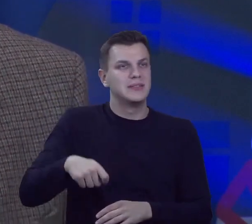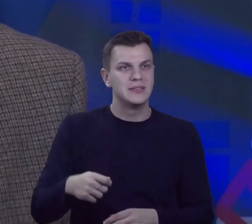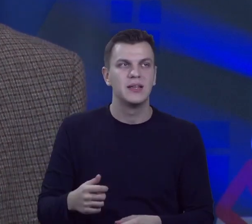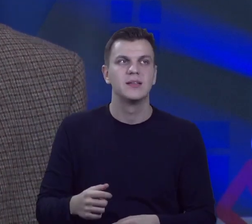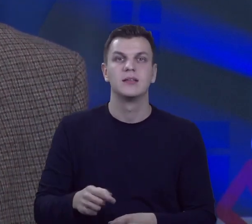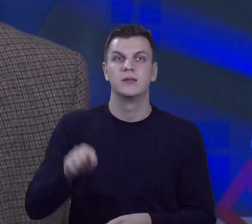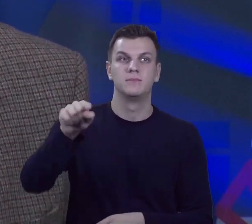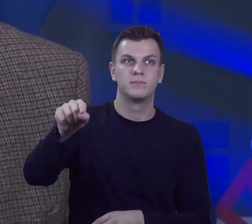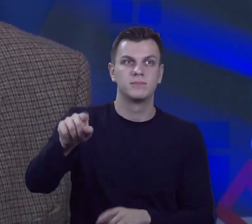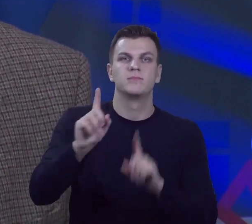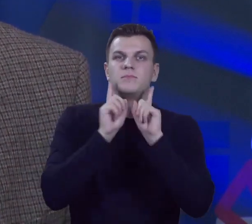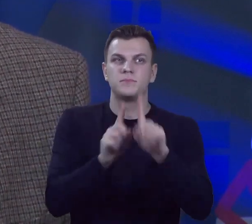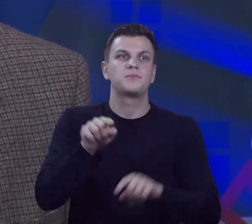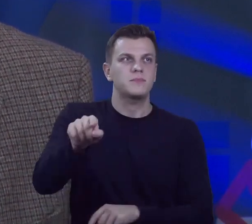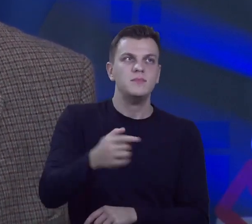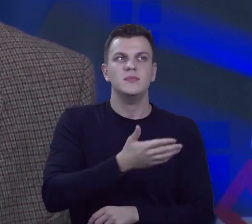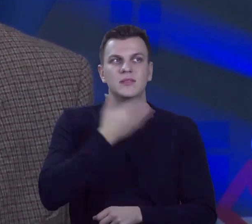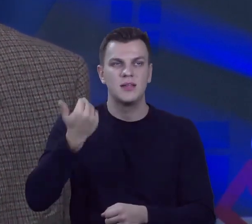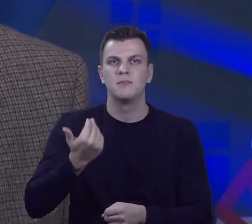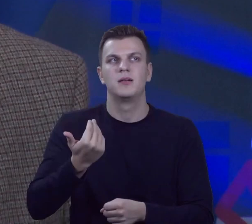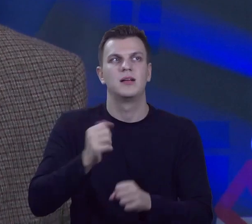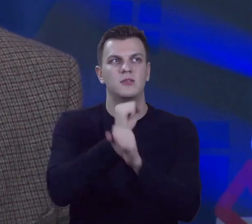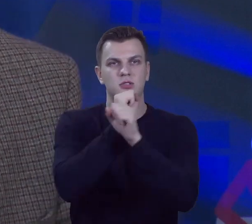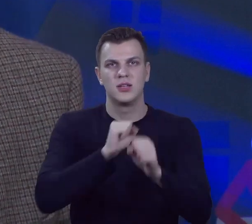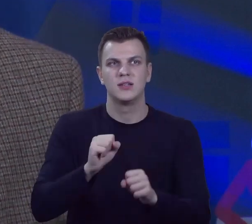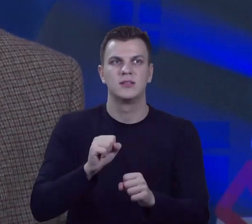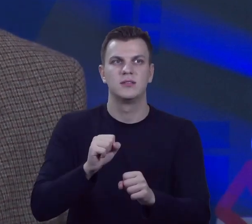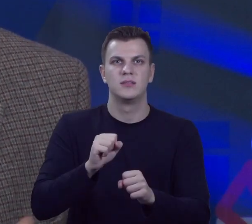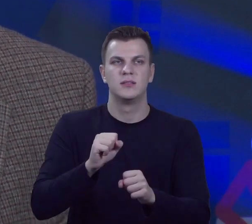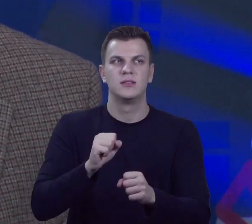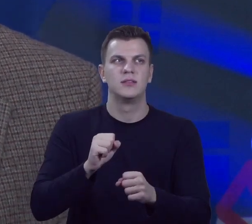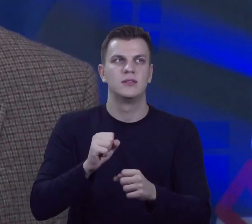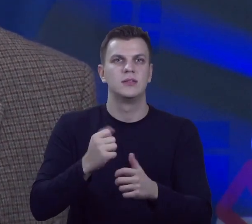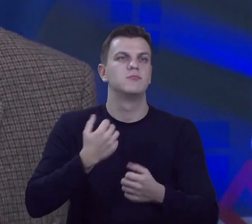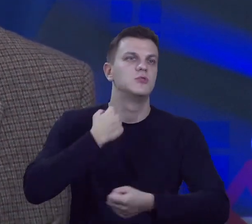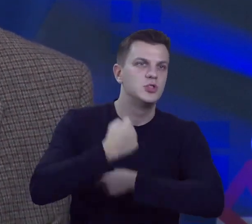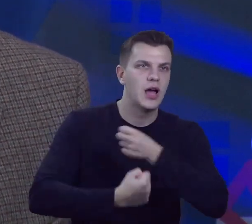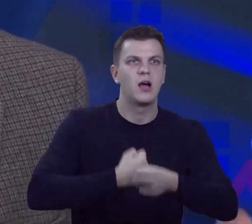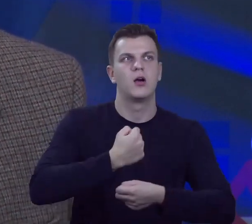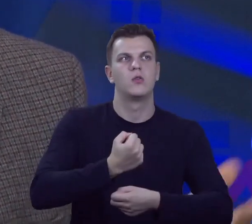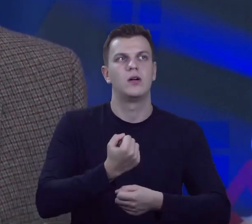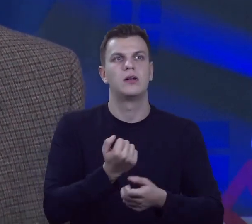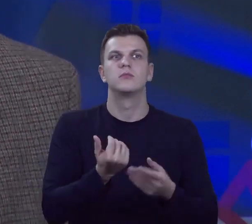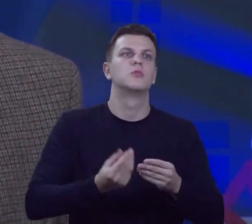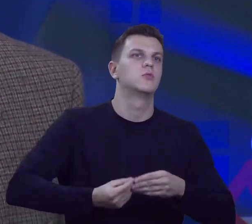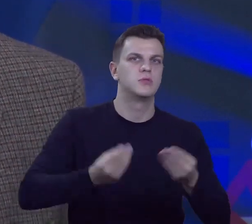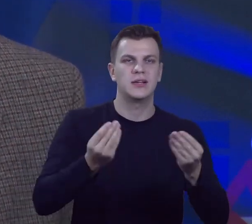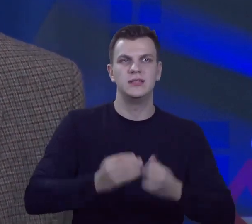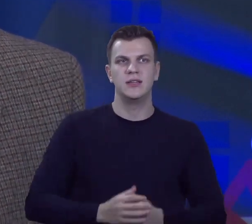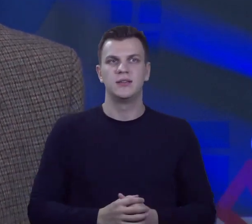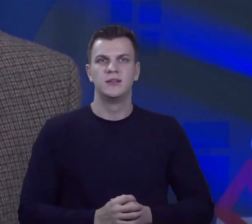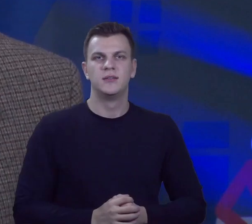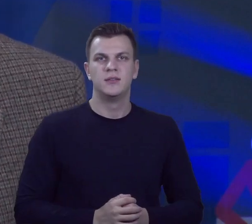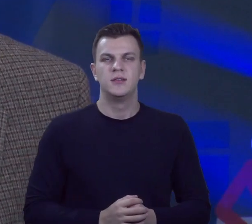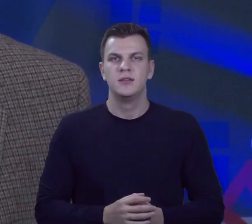de facto nie podejmuje żadnych działań związanych z rozwojem danej